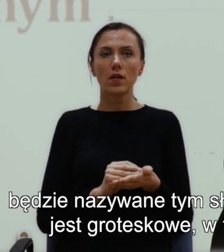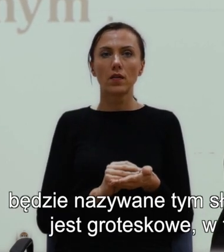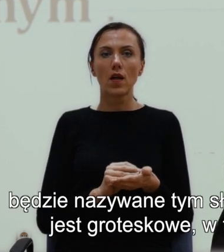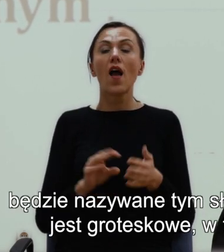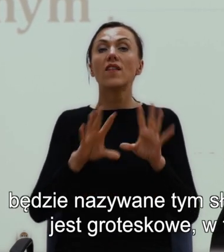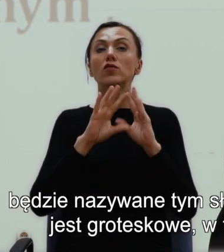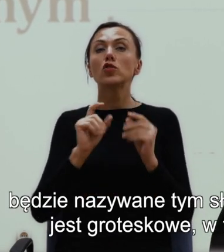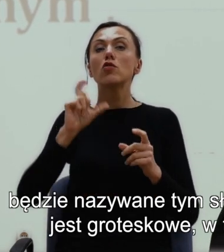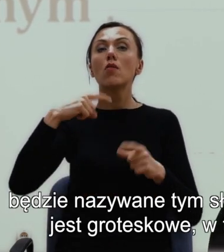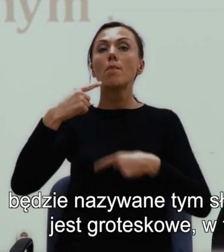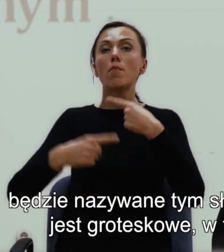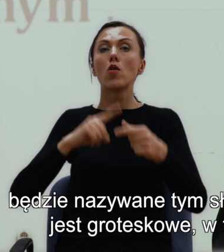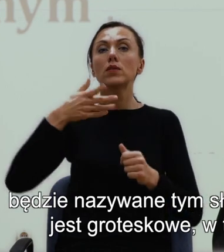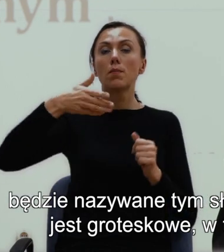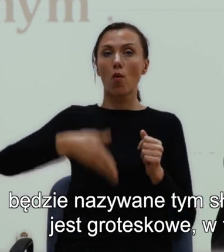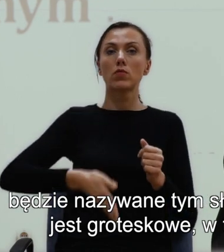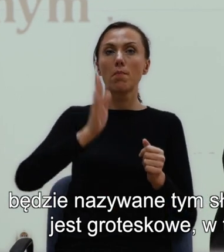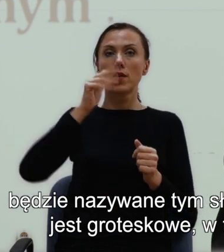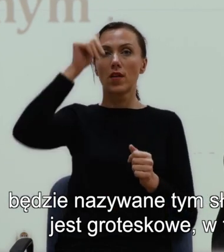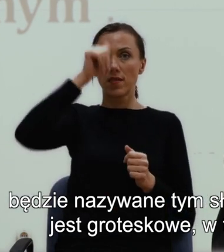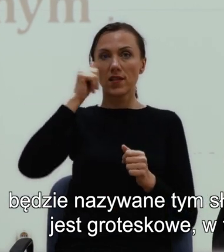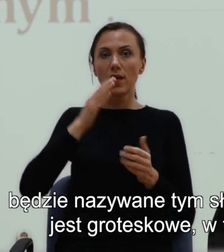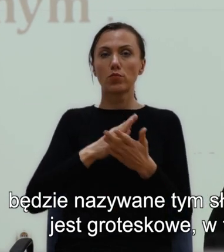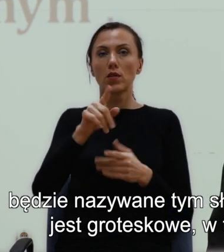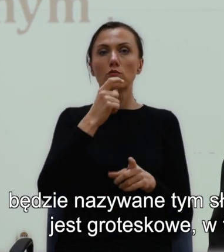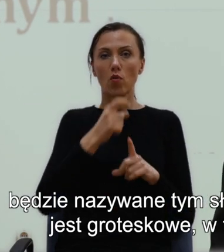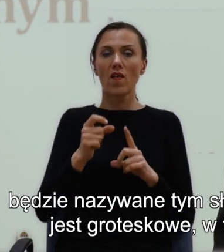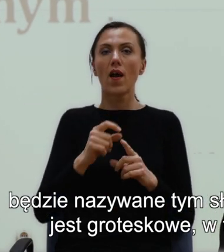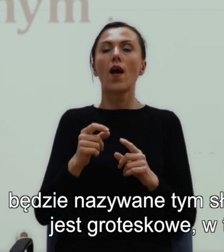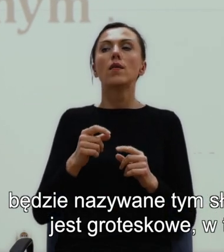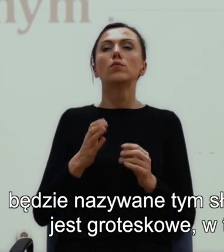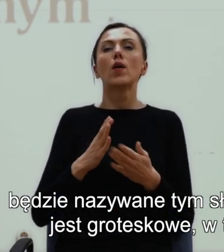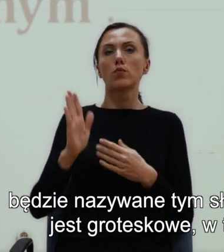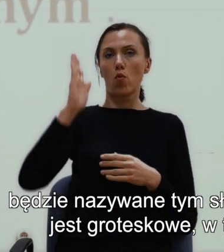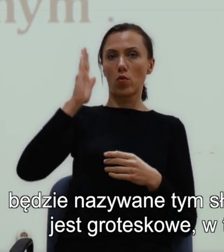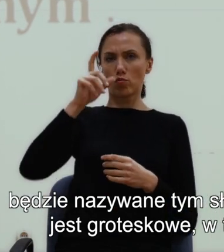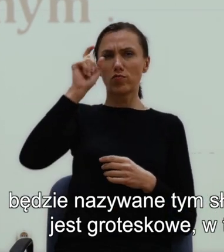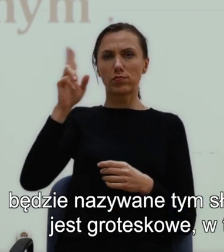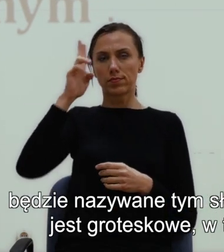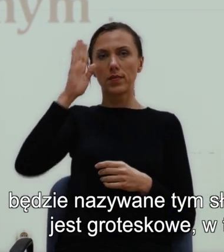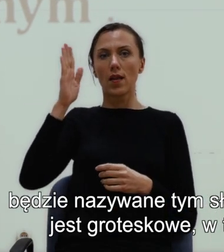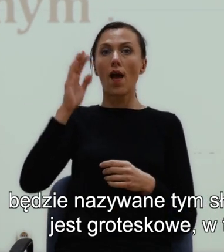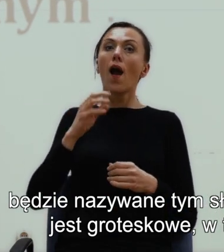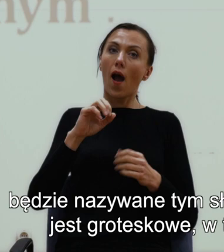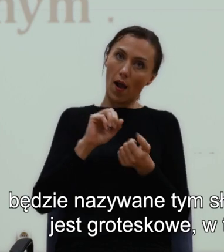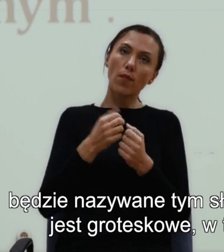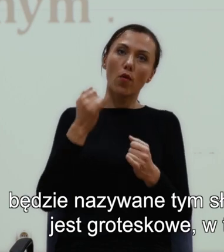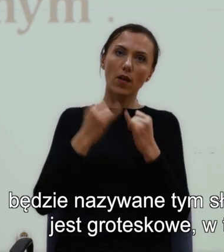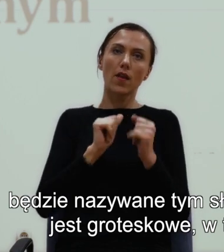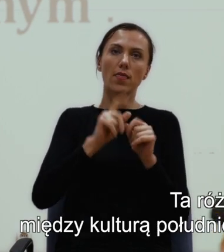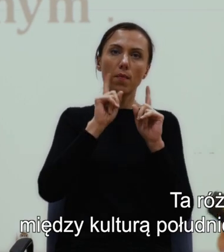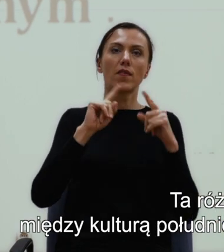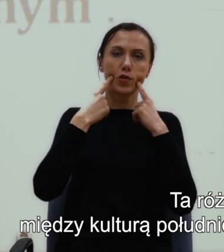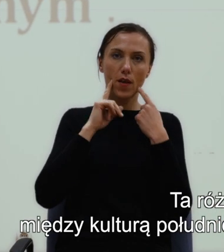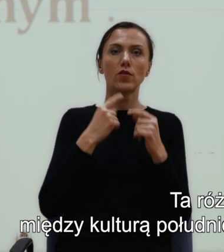będzie nazywane tym słowem przez czytelnika z północy, chyba że w istocie jest groteskowe, w takim wypadku będzie nazywane realistycznym.